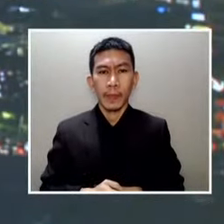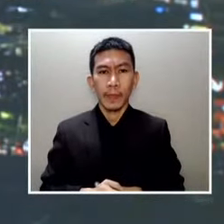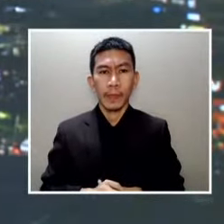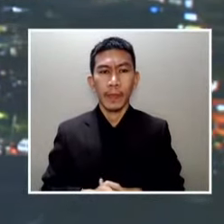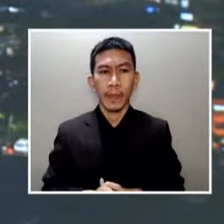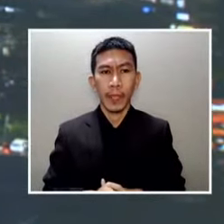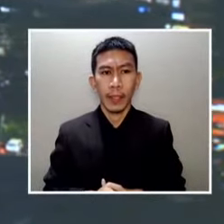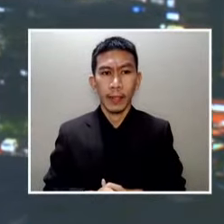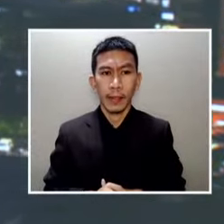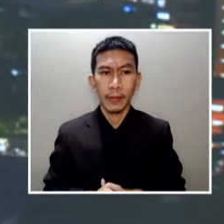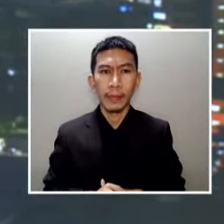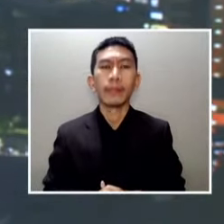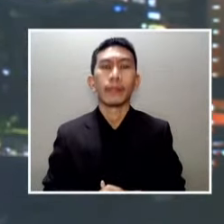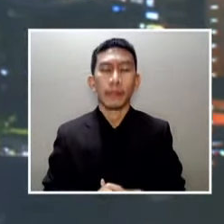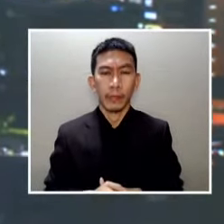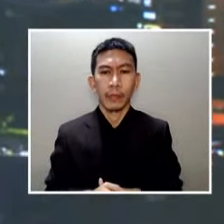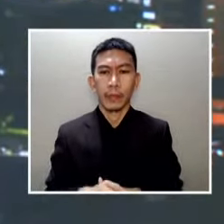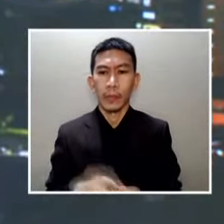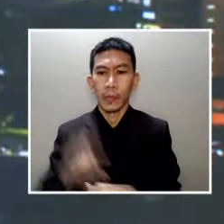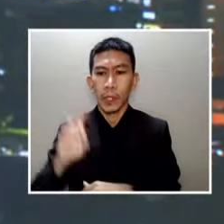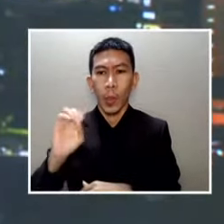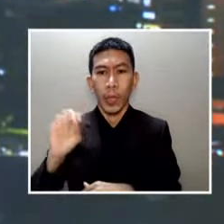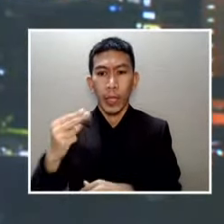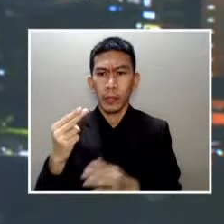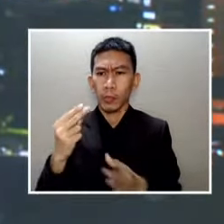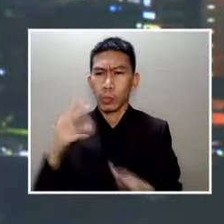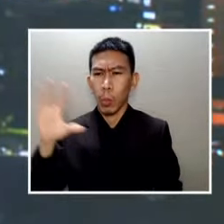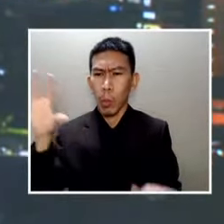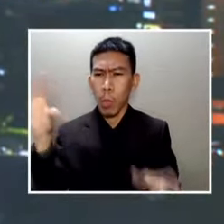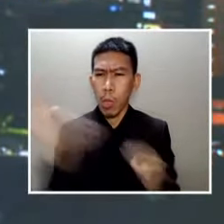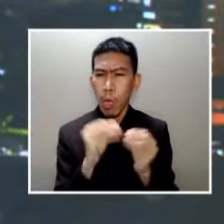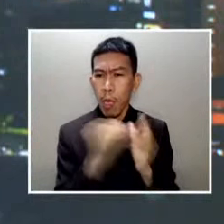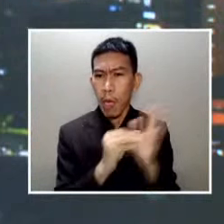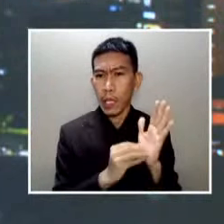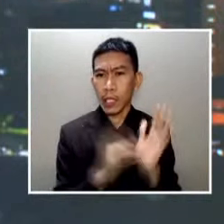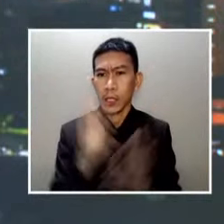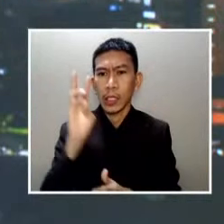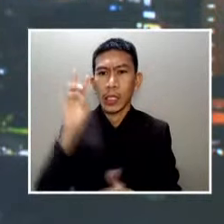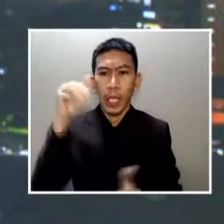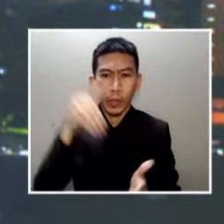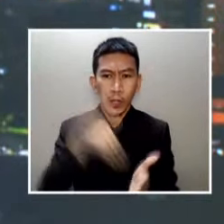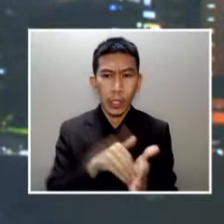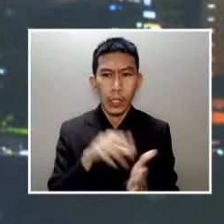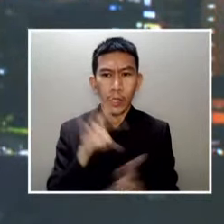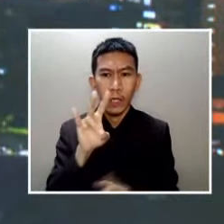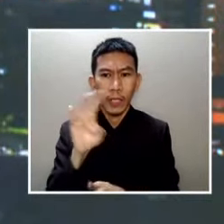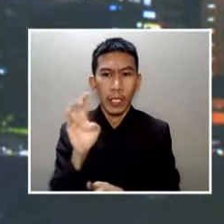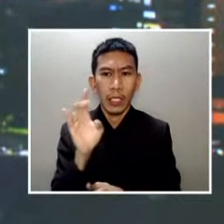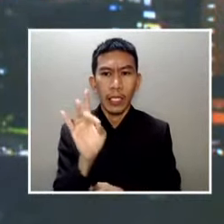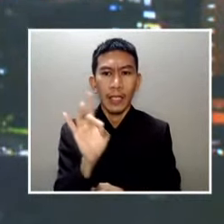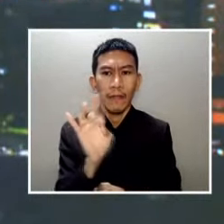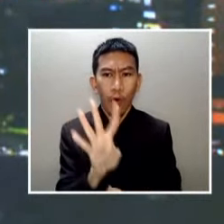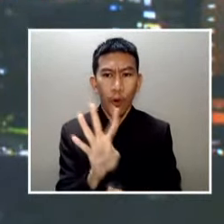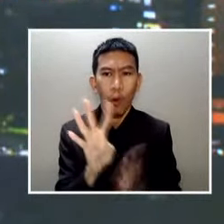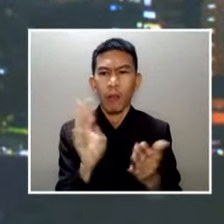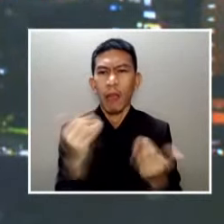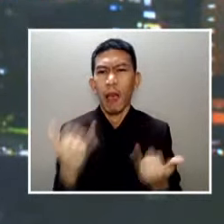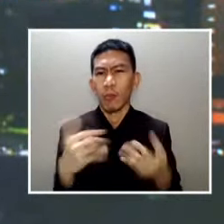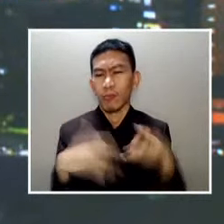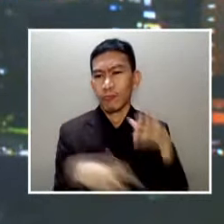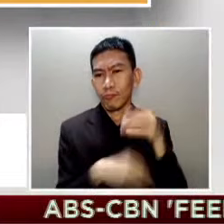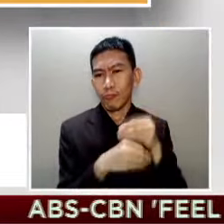Nakapagtala ang Department of Health ng 6,784 na bagong kaso ng COVID-19 ngayong araw.